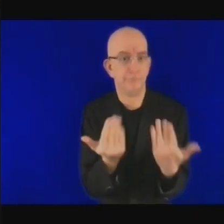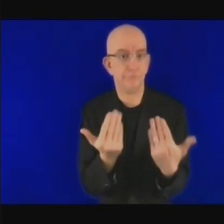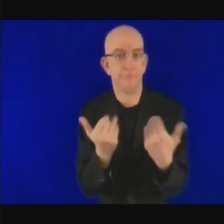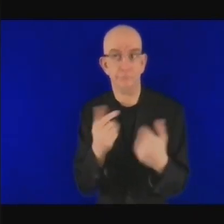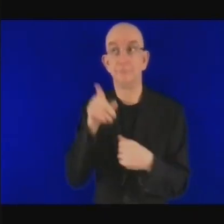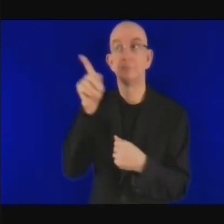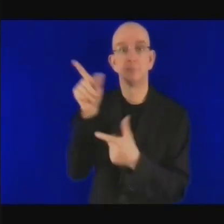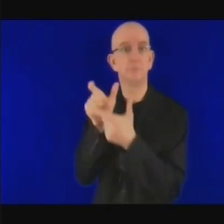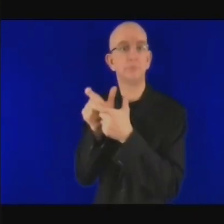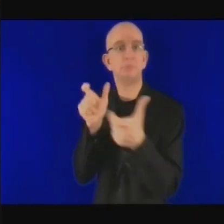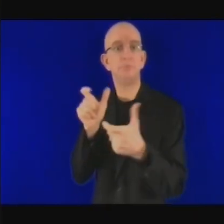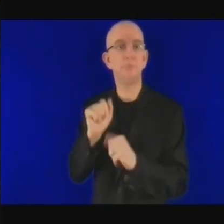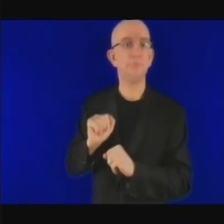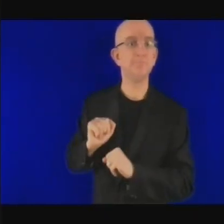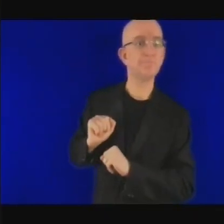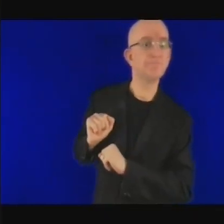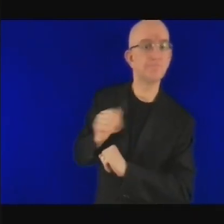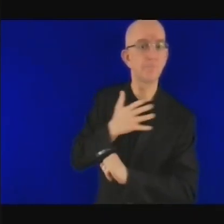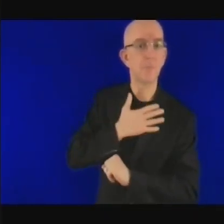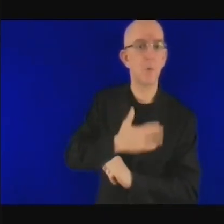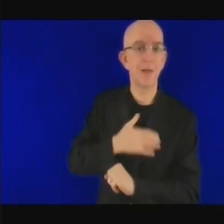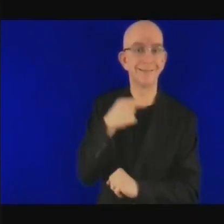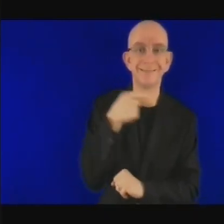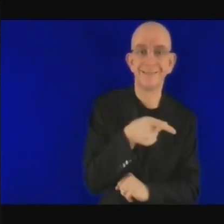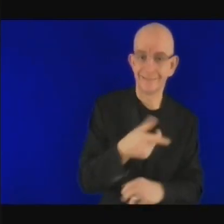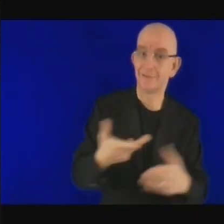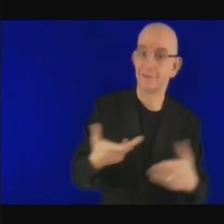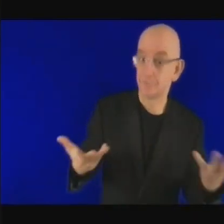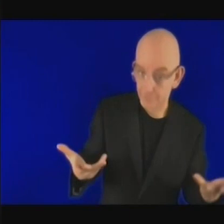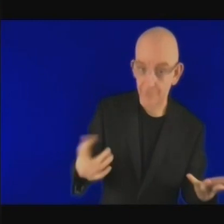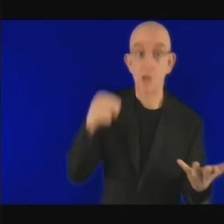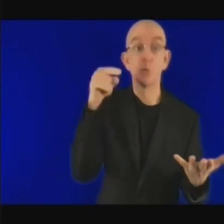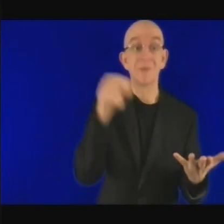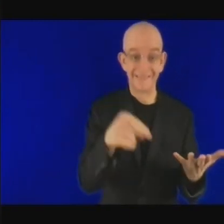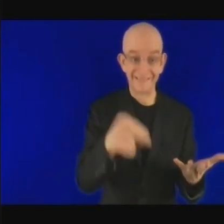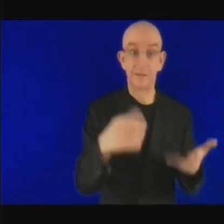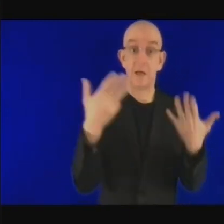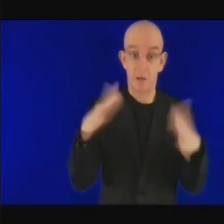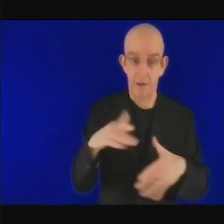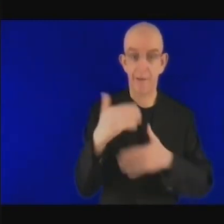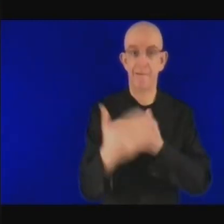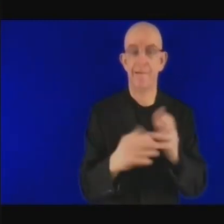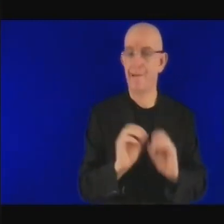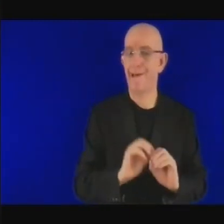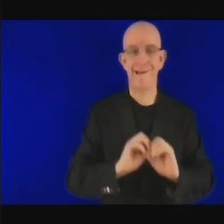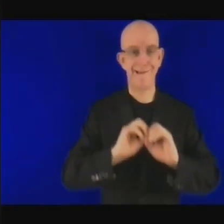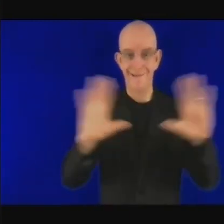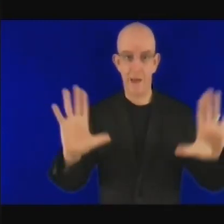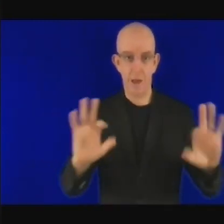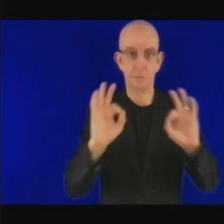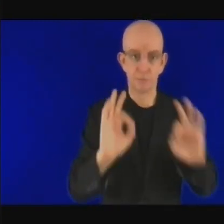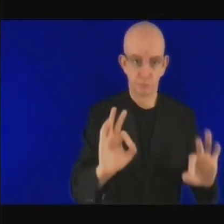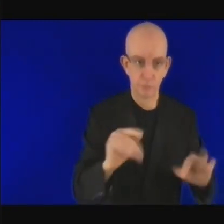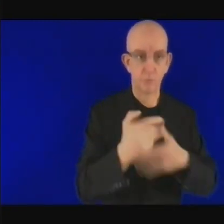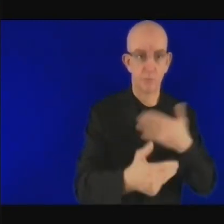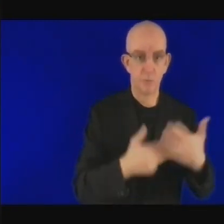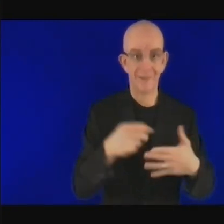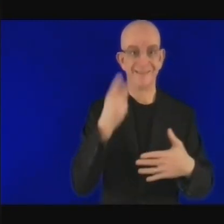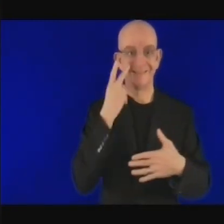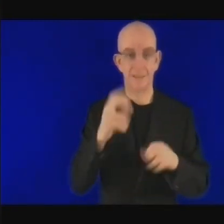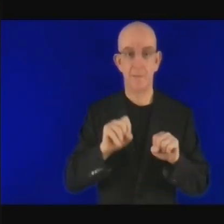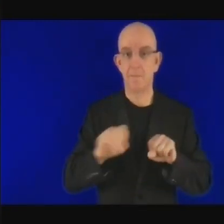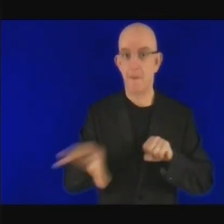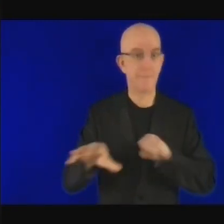ça c'est ce qui a été fait c'était très clair et c'est ainsi que vous avez vu une véritable explosion des énergies renouvelables en Europe grâce à ces mesures d